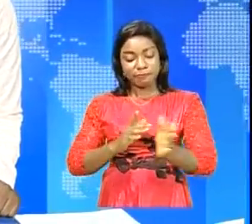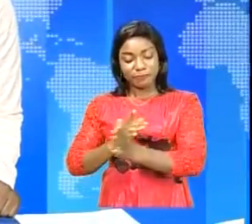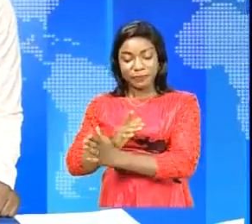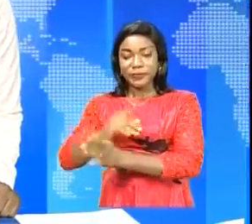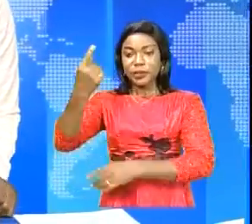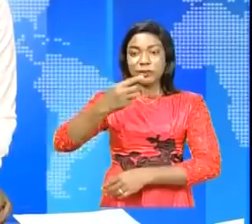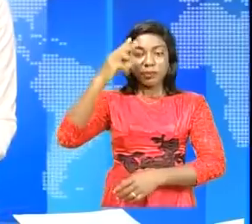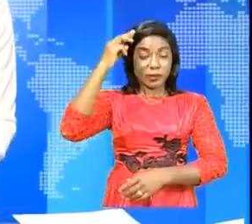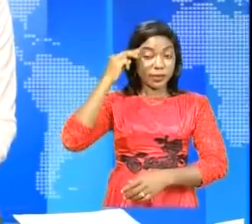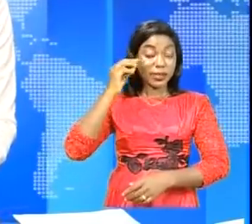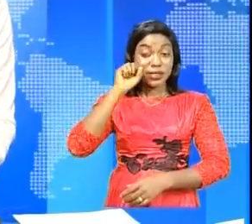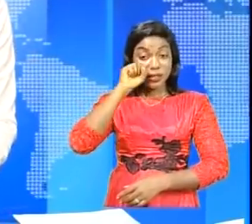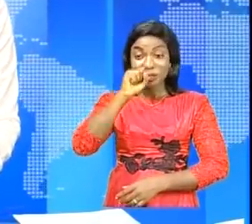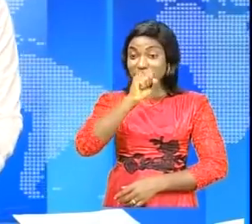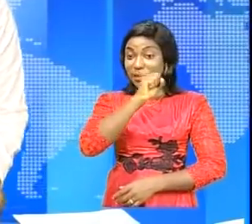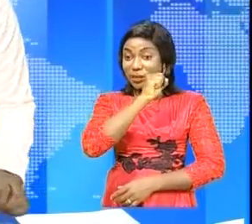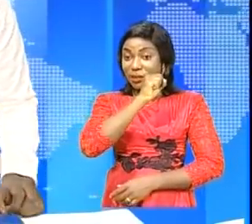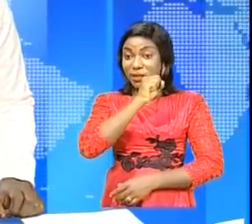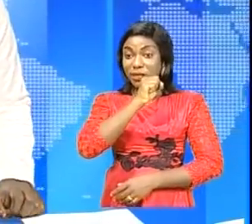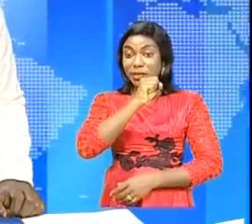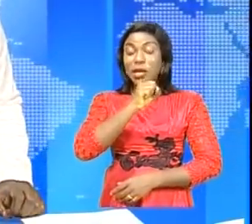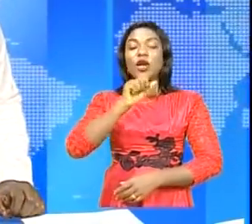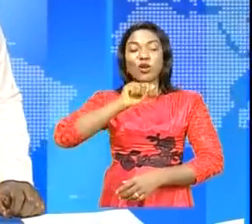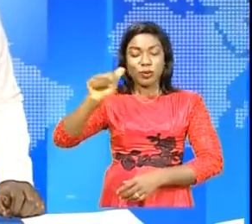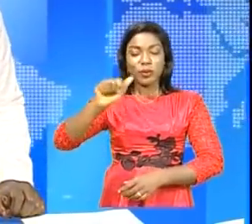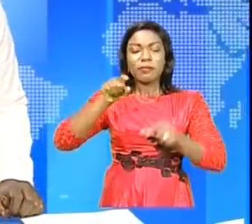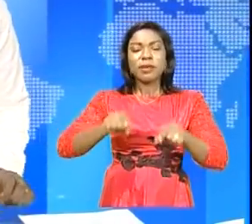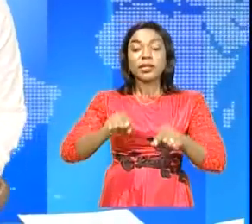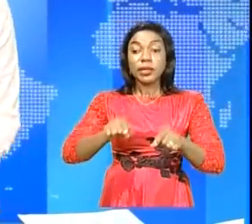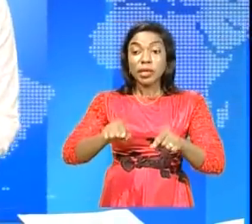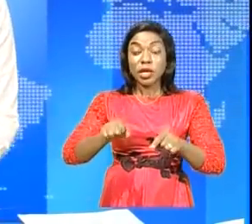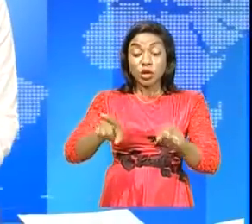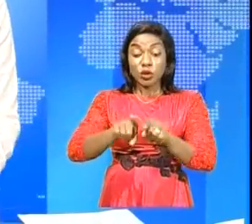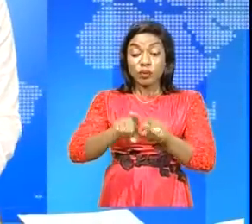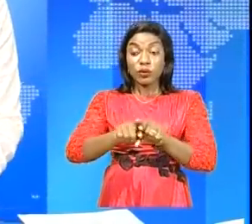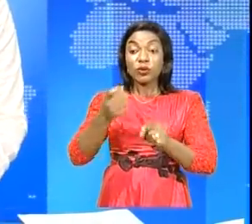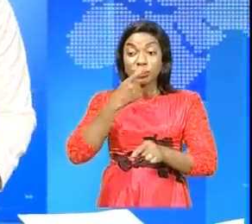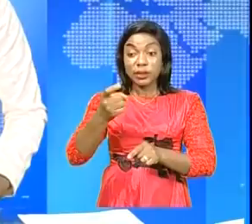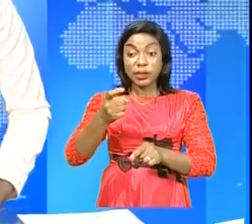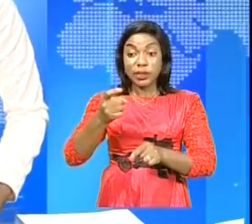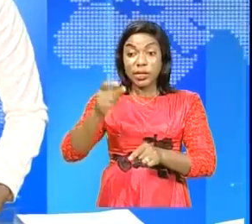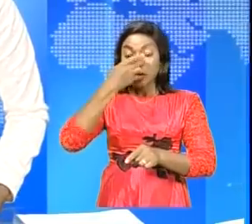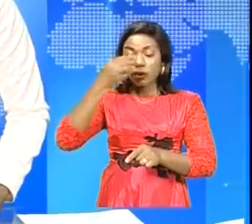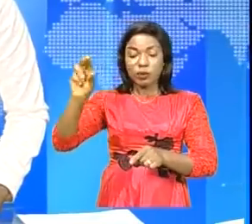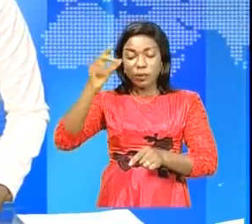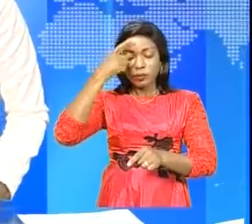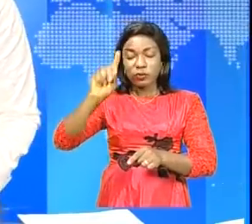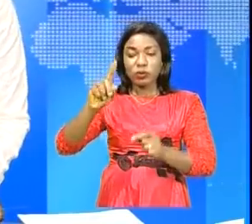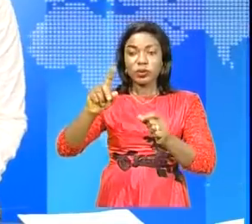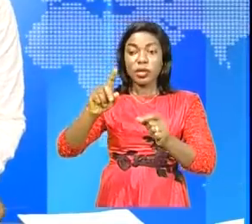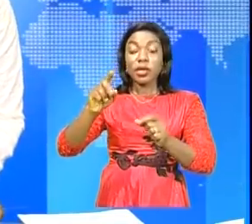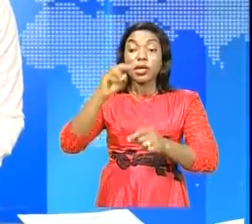premier ministre Samalou Kondé séjournait à Goma, dans la Provence du Nord-Kivu, pour une mission de